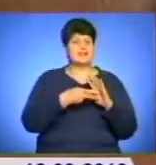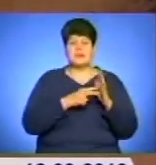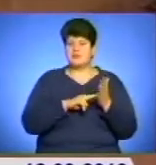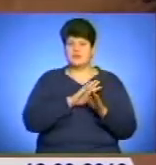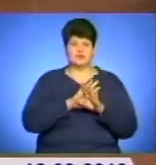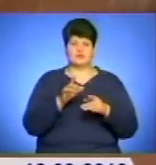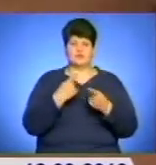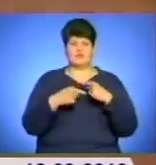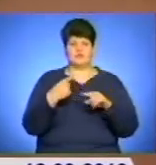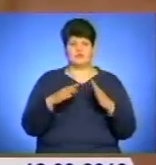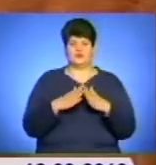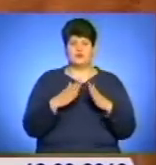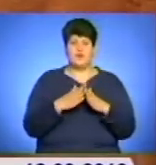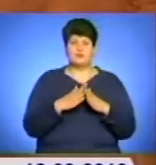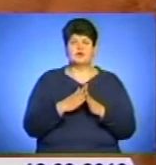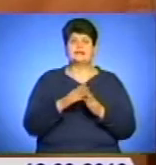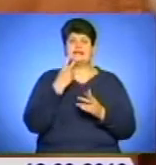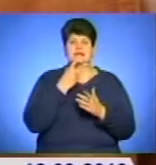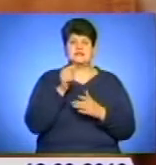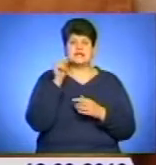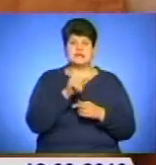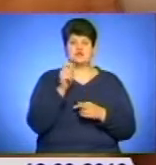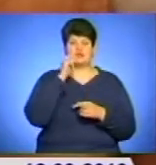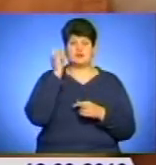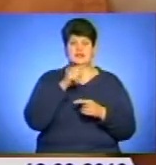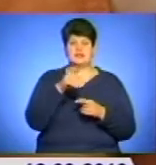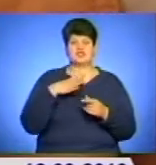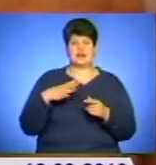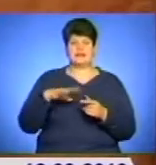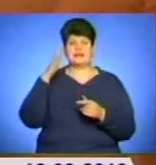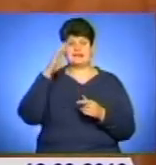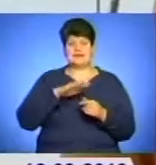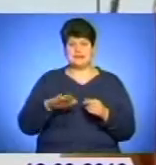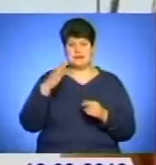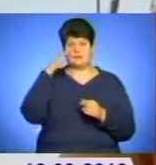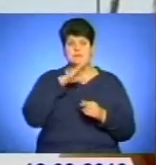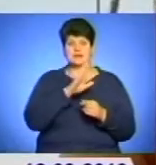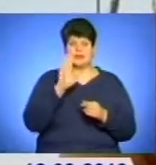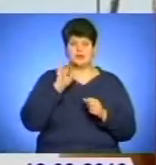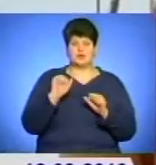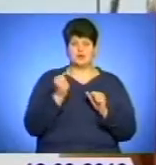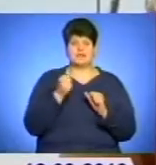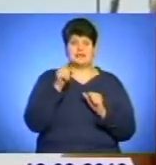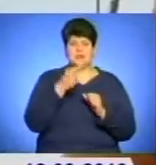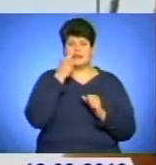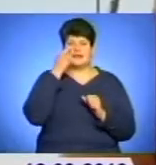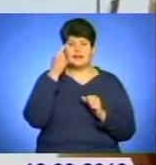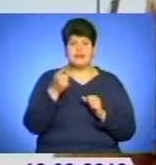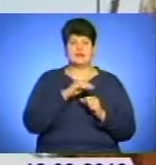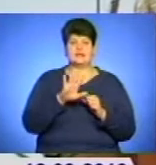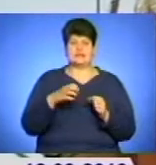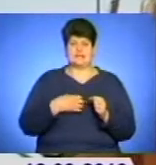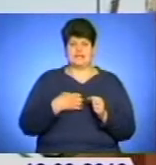повертатися додому, незважаючи на те, що в Україні їх чекають діти, батьки, друзі. Насправді, там далеко не так